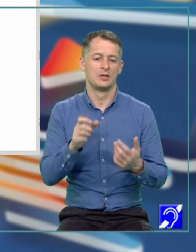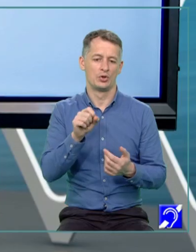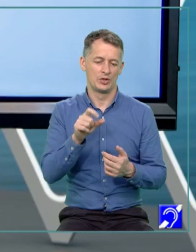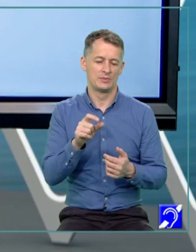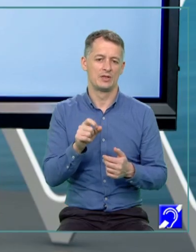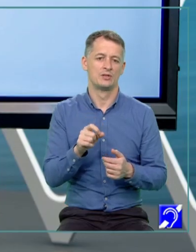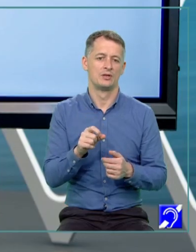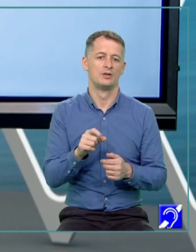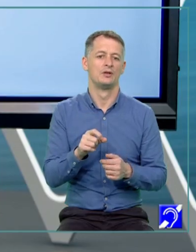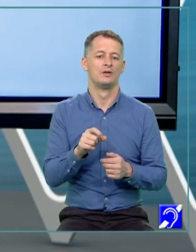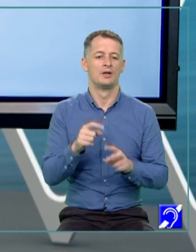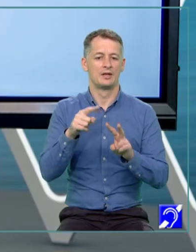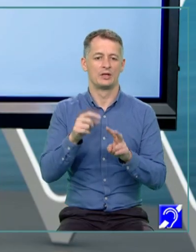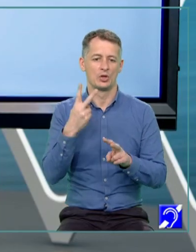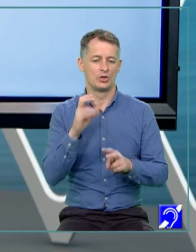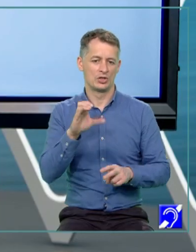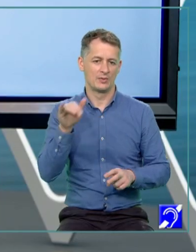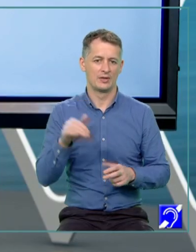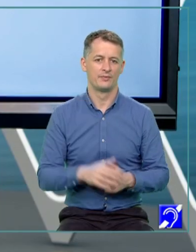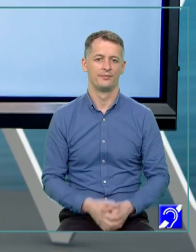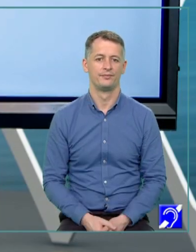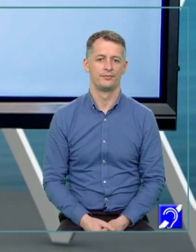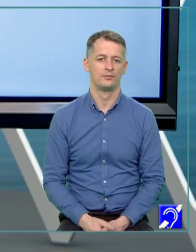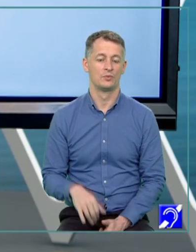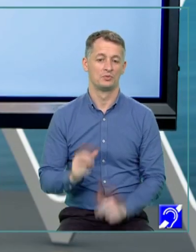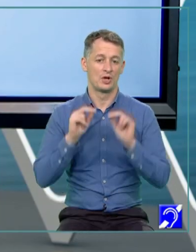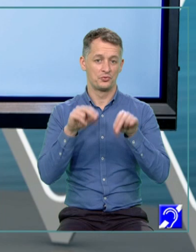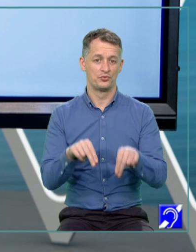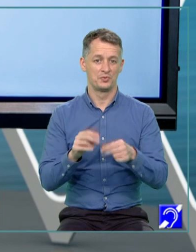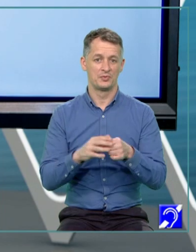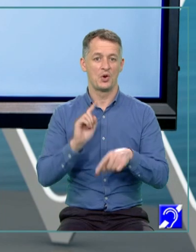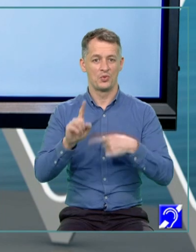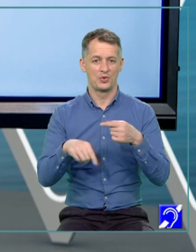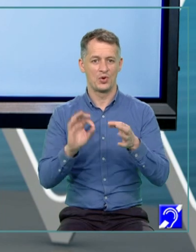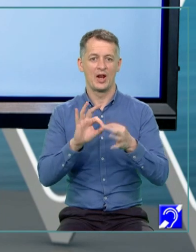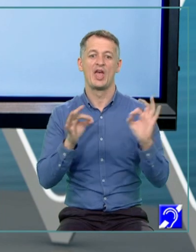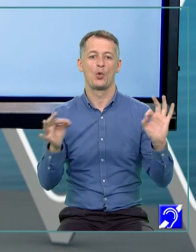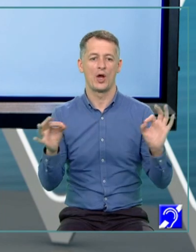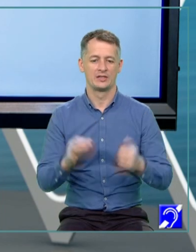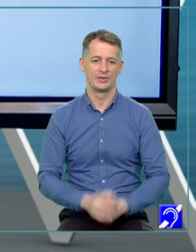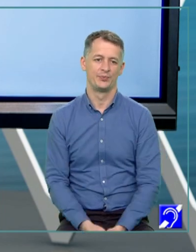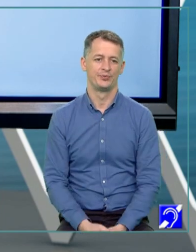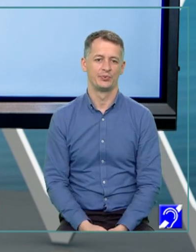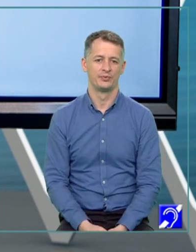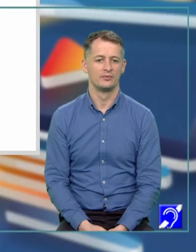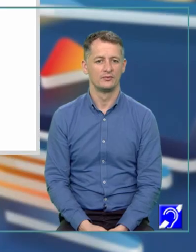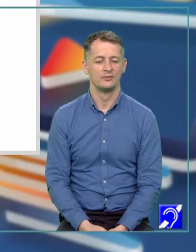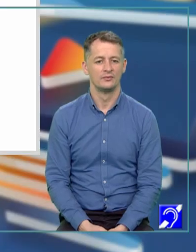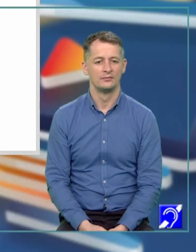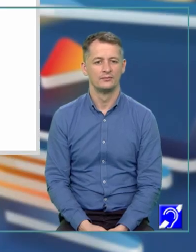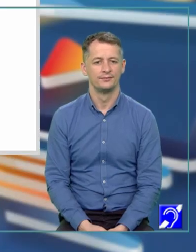Și ajungem la următoarele ecuații date